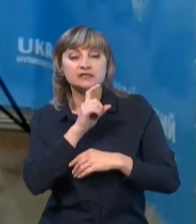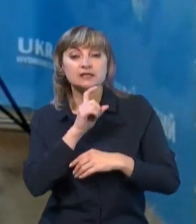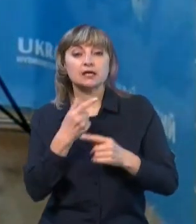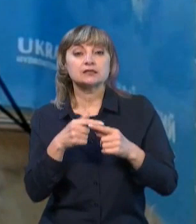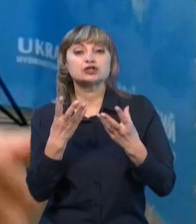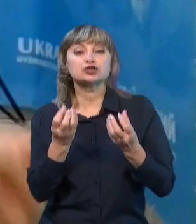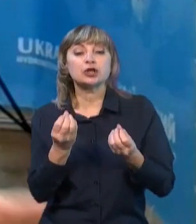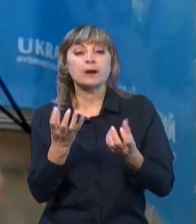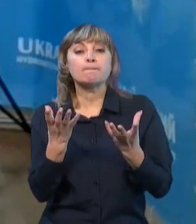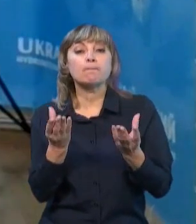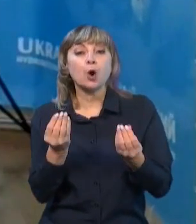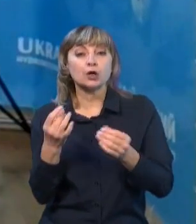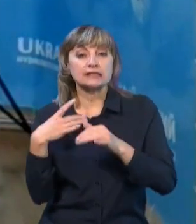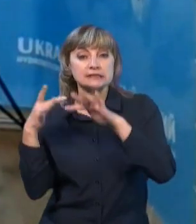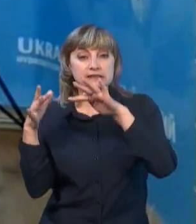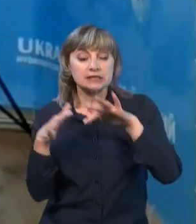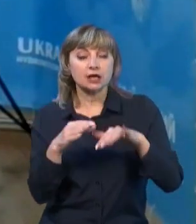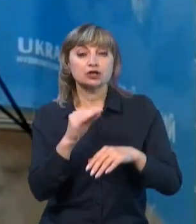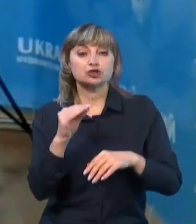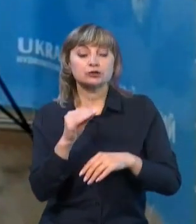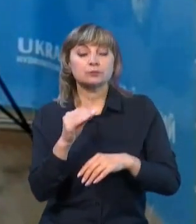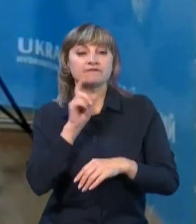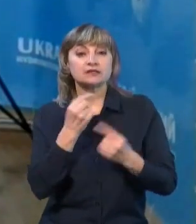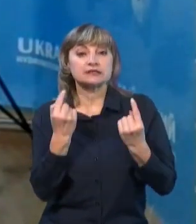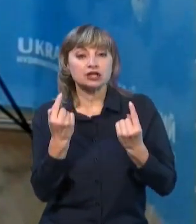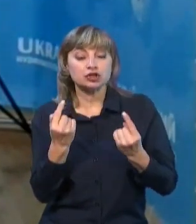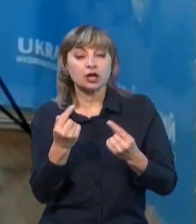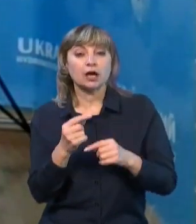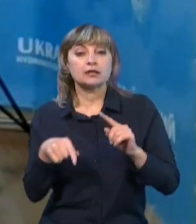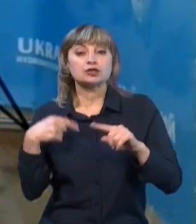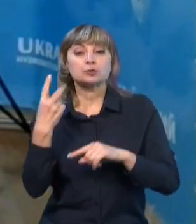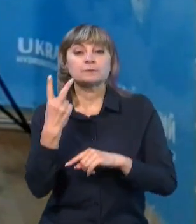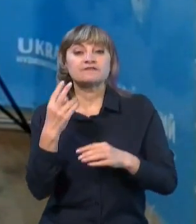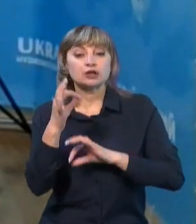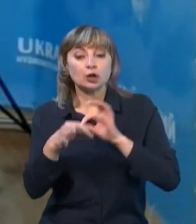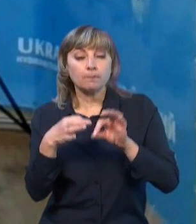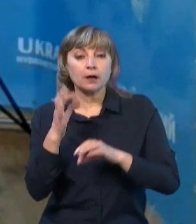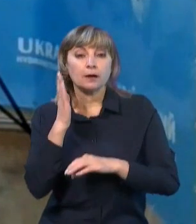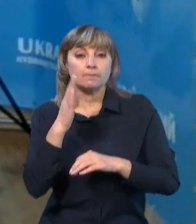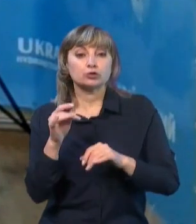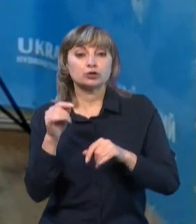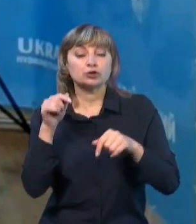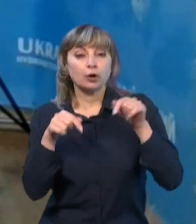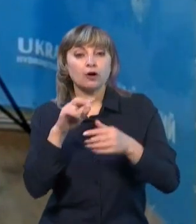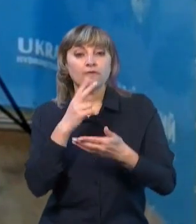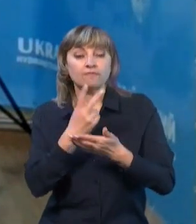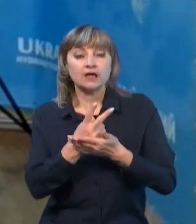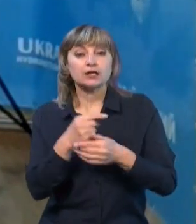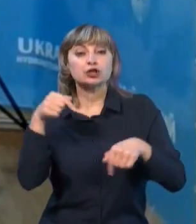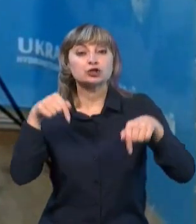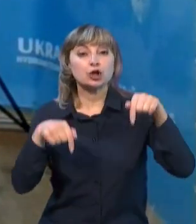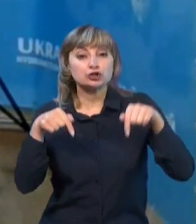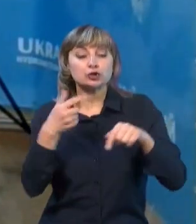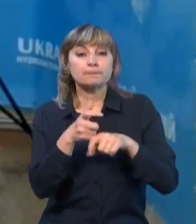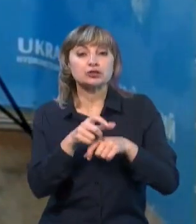ще мокрий сніг, Житомирський, Вінницький навіть значний, а ось вже наступні дві доби вже будуть опади, приважно в вигляді дощу